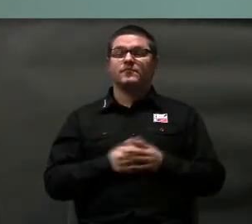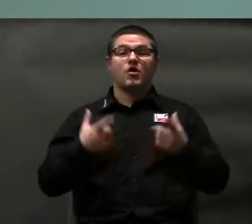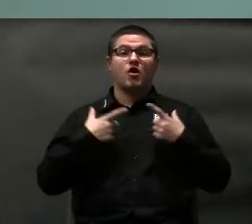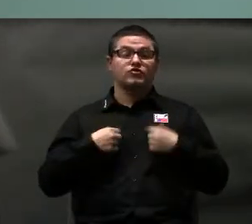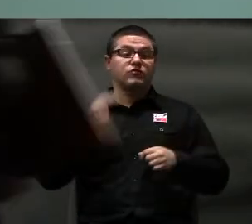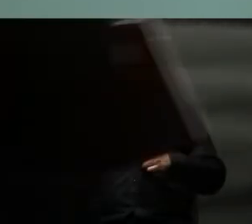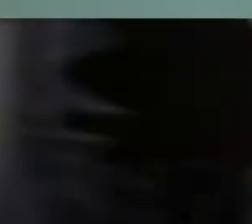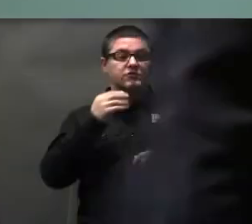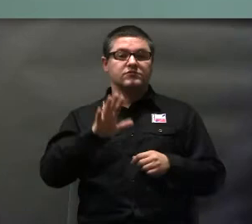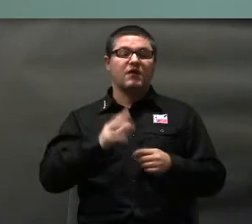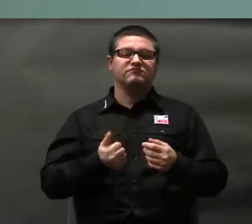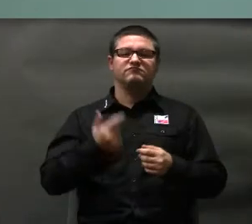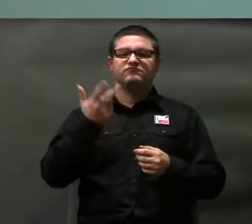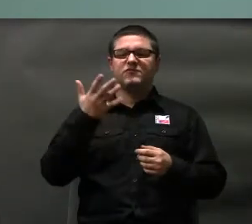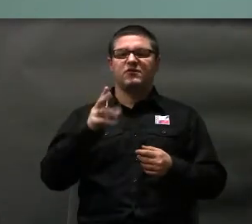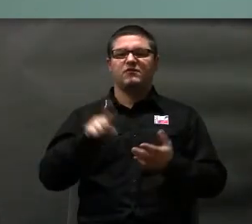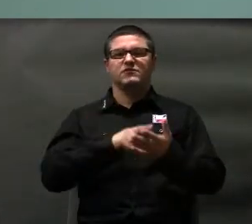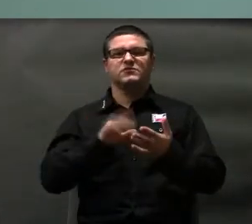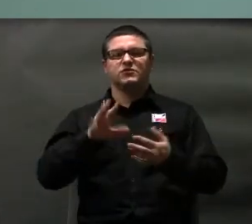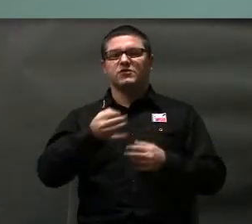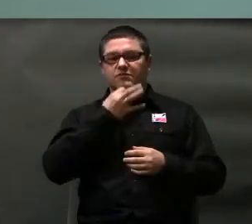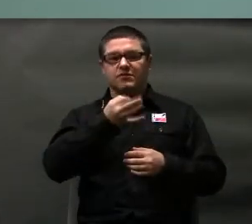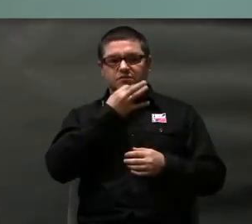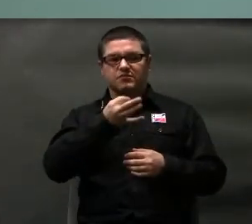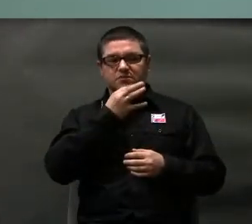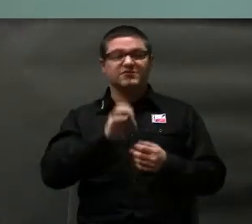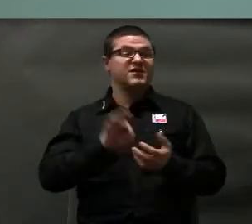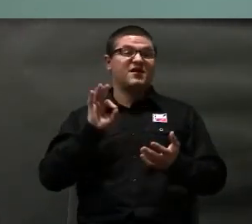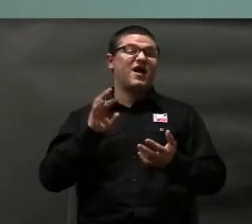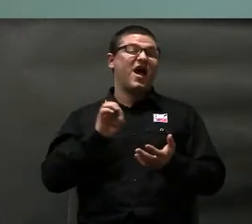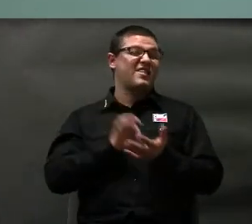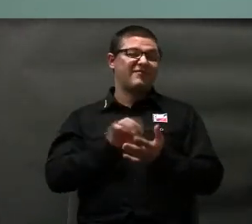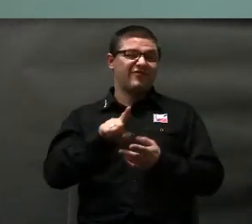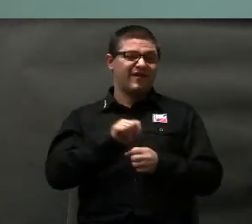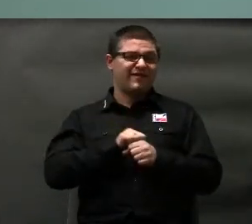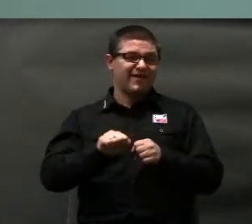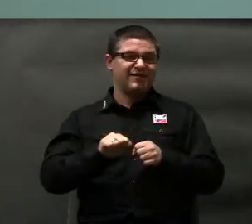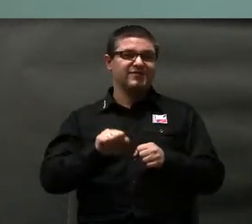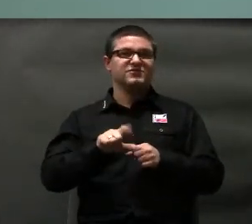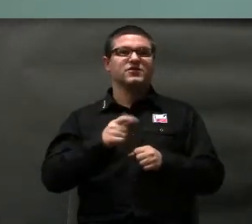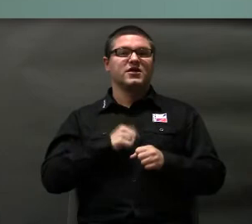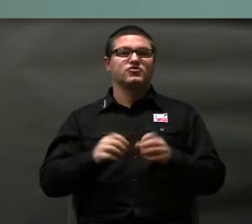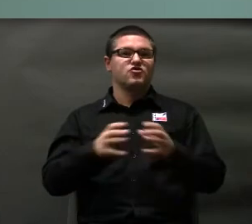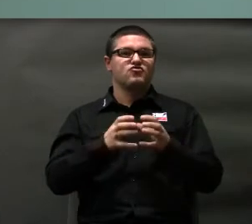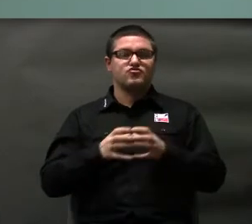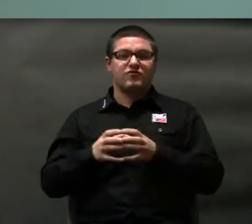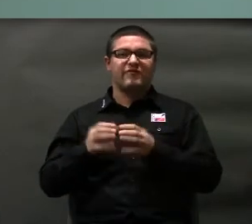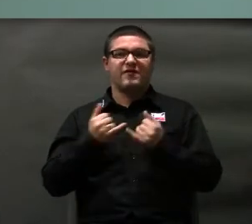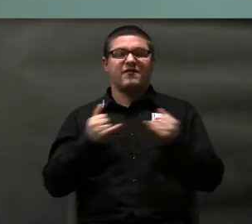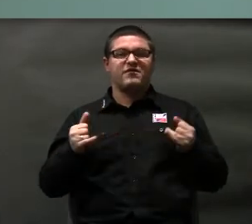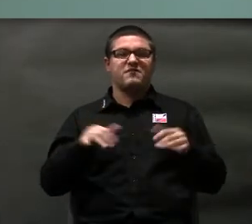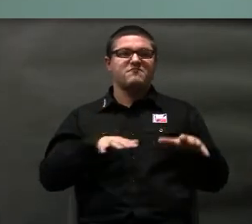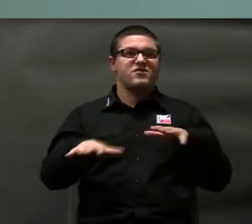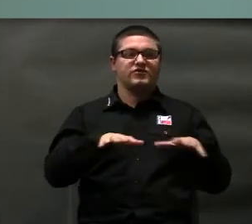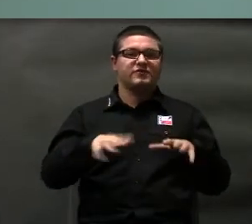Osoby głuche, mimo że wielokrotnie jest nam to pytane, czy na pewno, aby tak nie jest, nie są zgrupowane w żadnych konkretnych